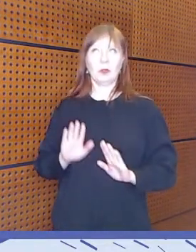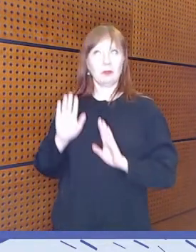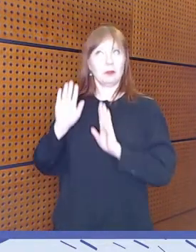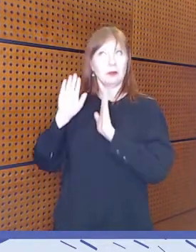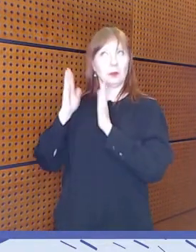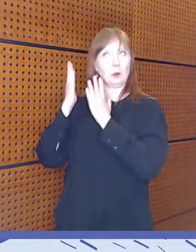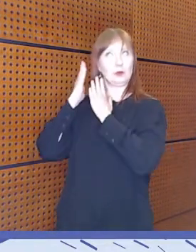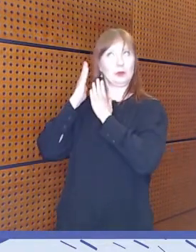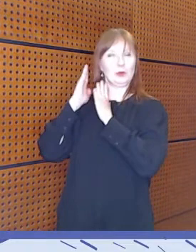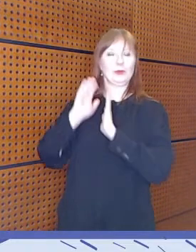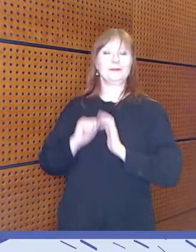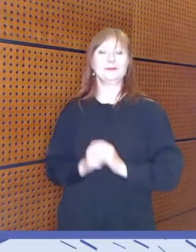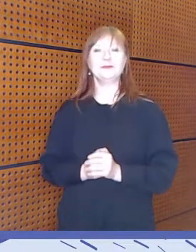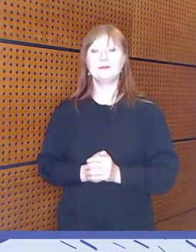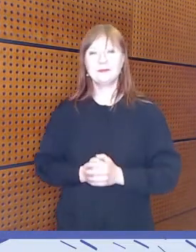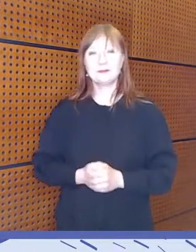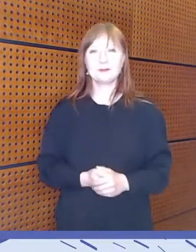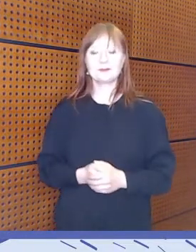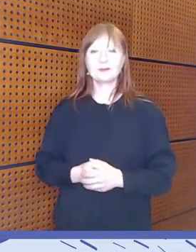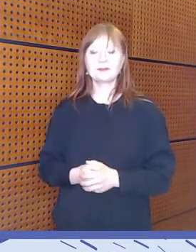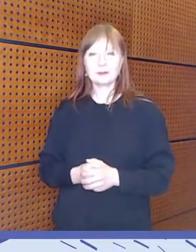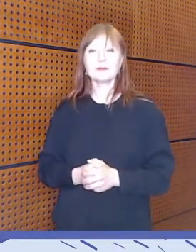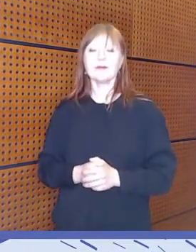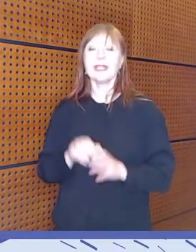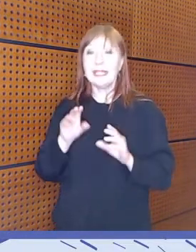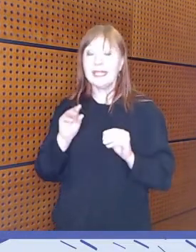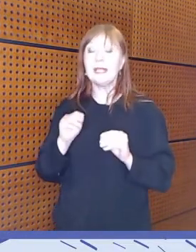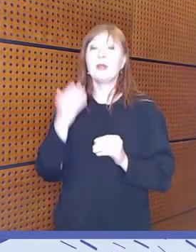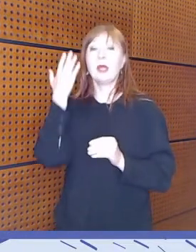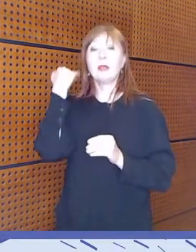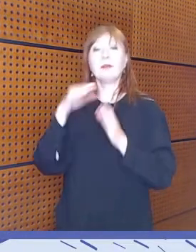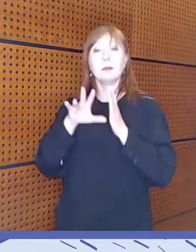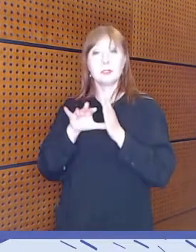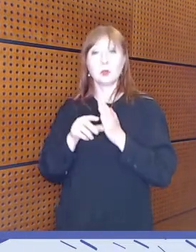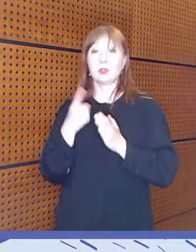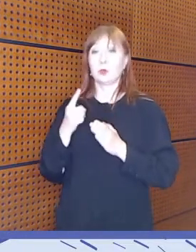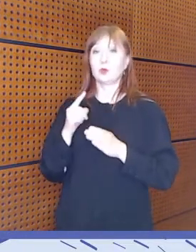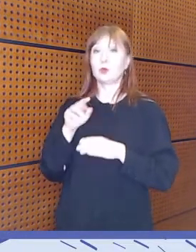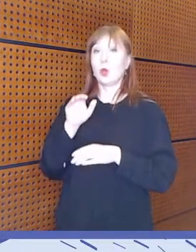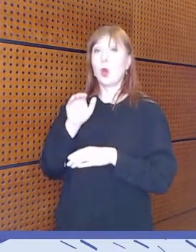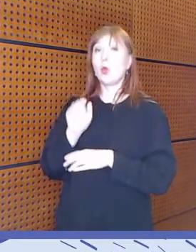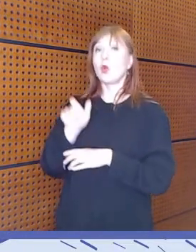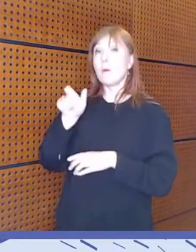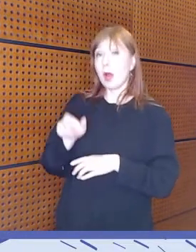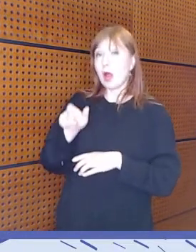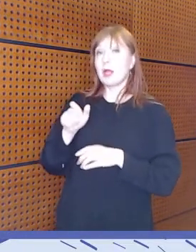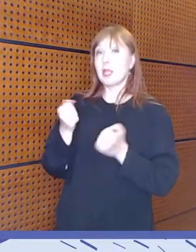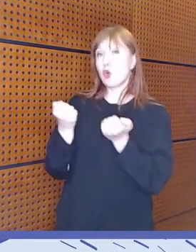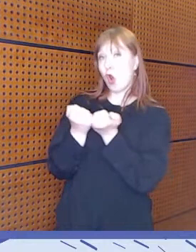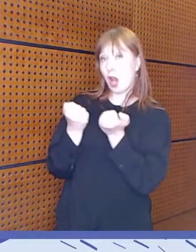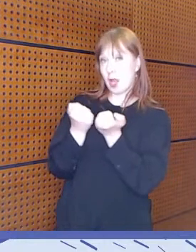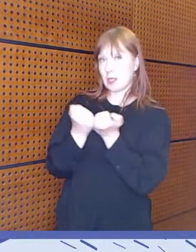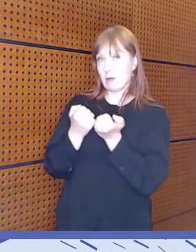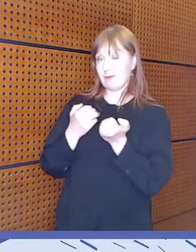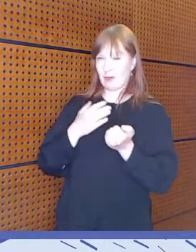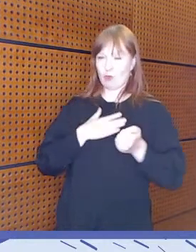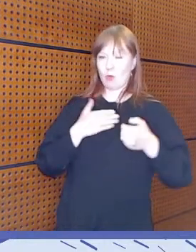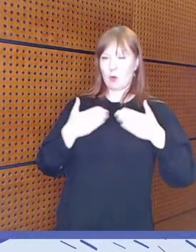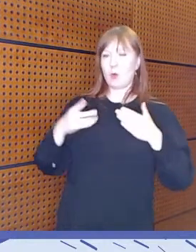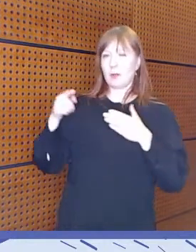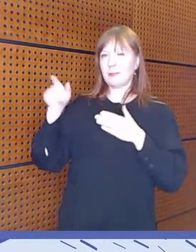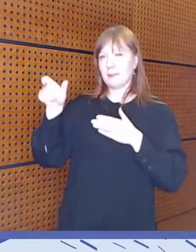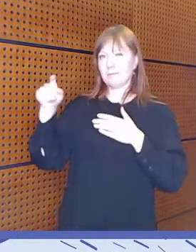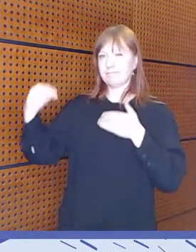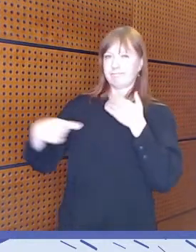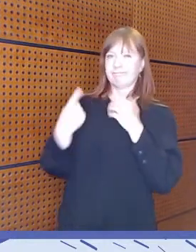se sitten pysyisi siinä. Jo viime syksynä eräs ulkomaalainen kollegani tuli huoneeseen ja... Ja